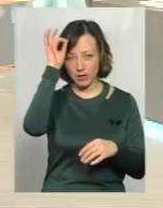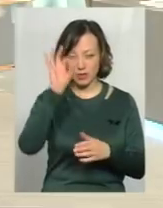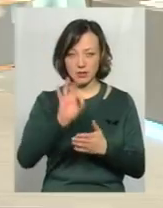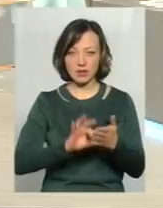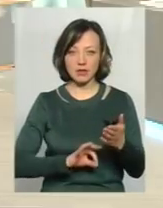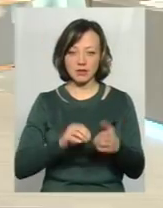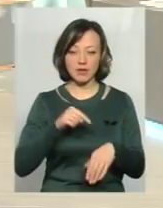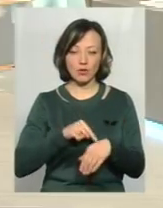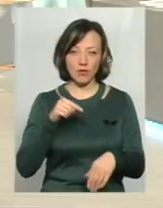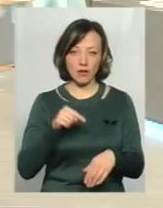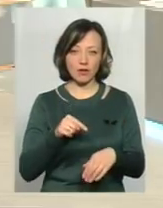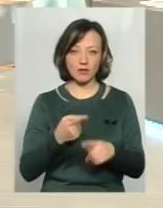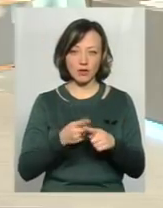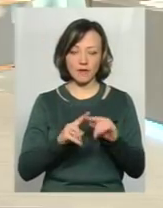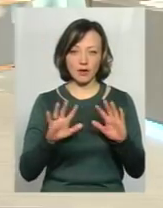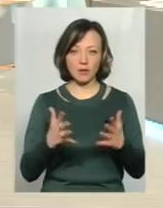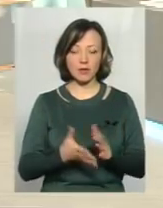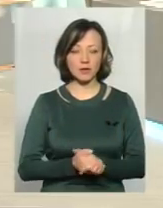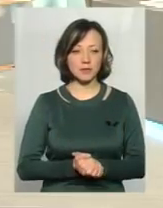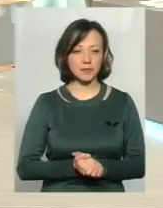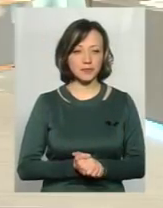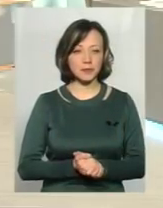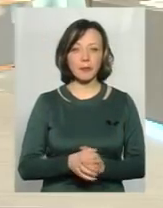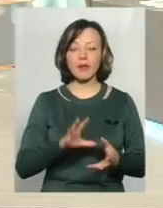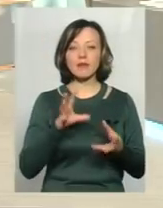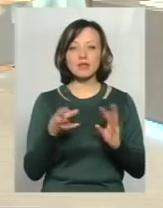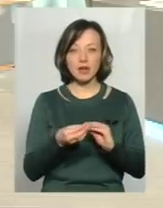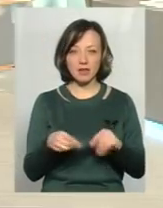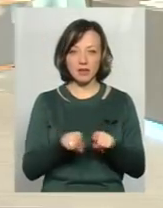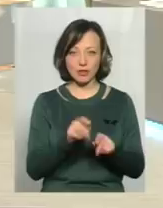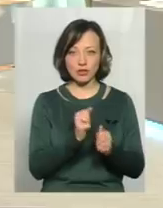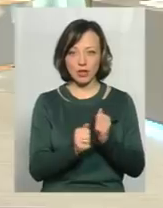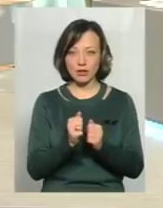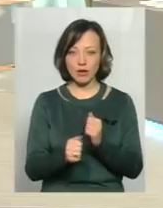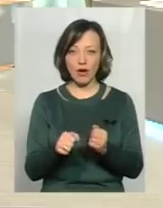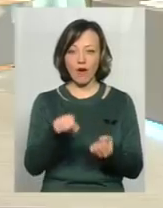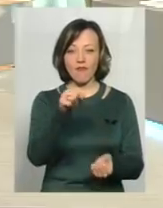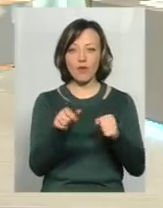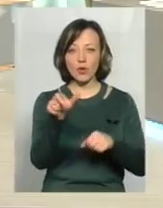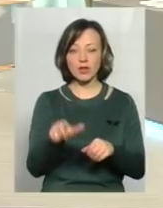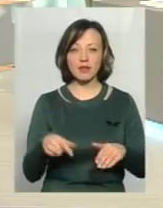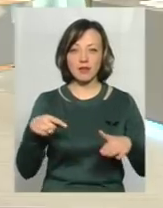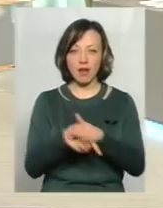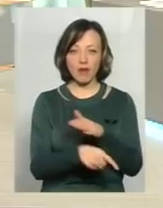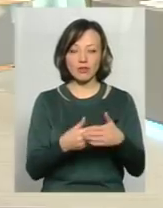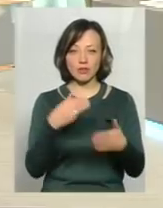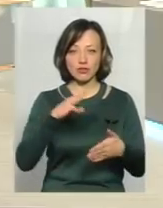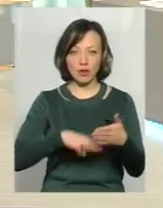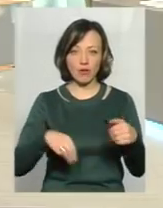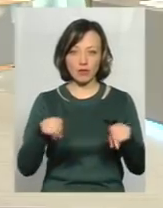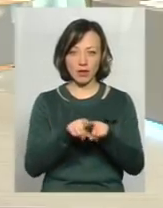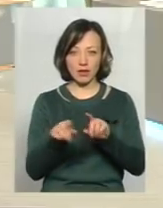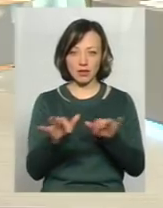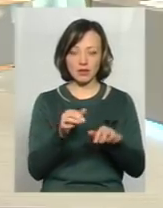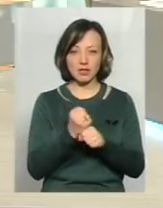Поліція відреагувала патрульною, були в нас і такі випадки. А взагалі таке часто буває, що водій тікаючи від штрафу може до таких